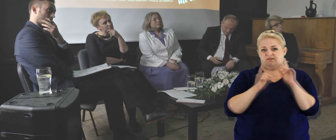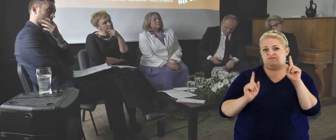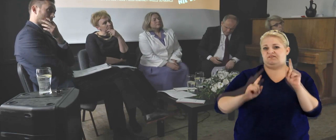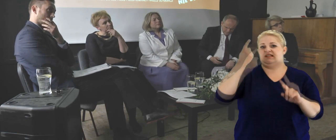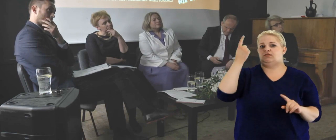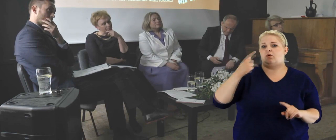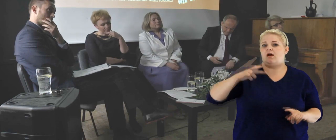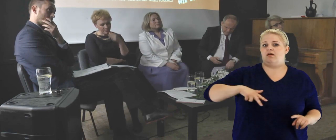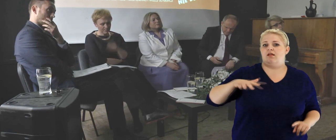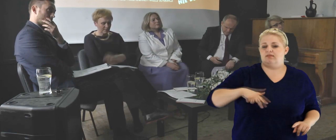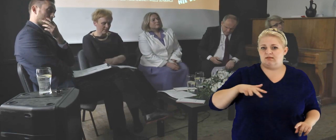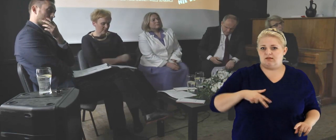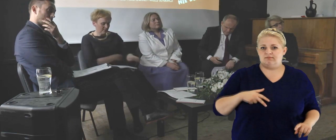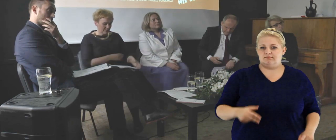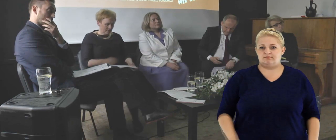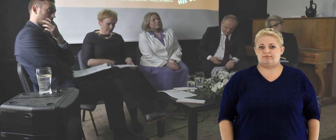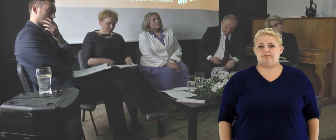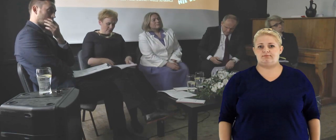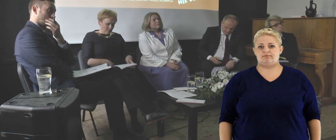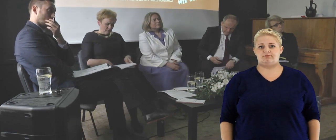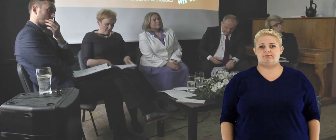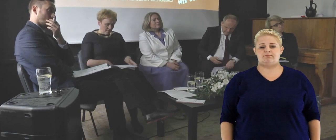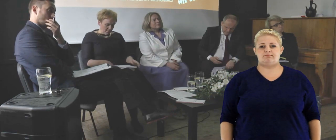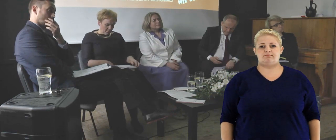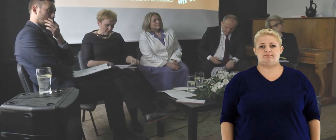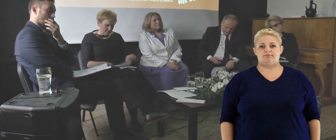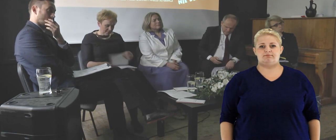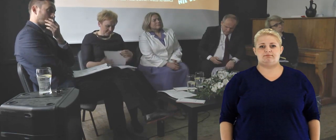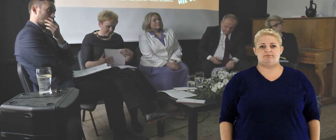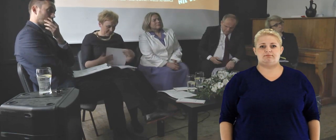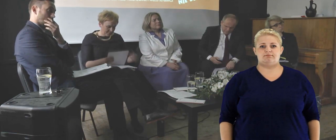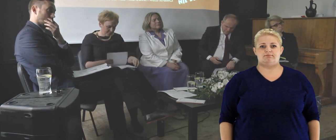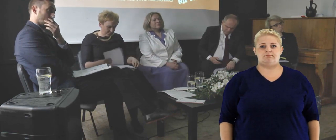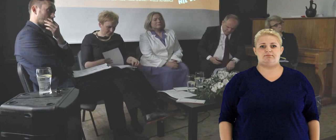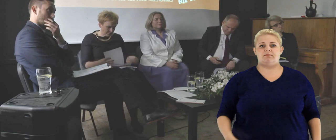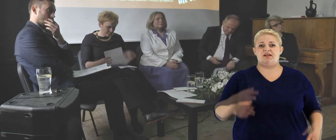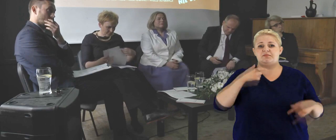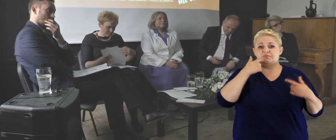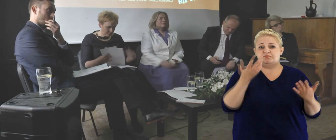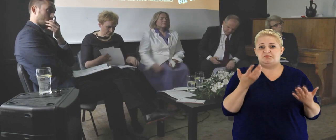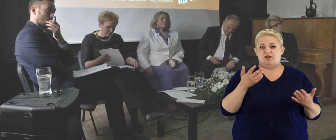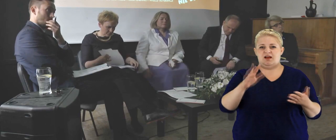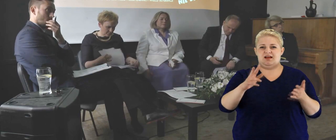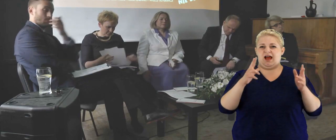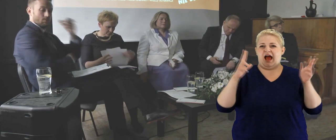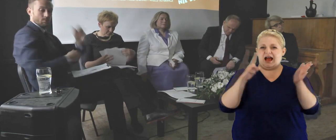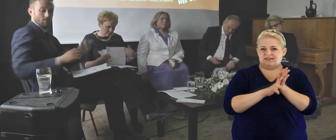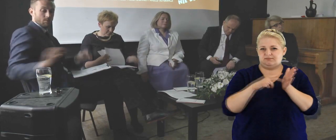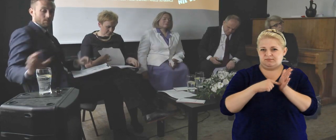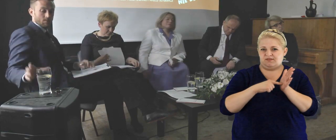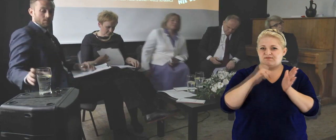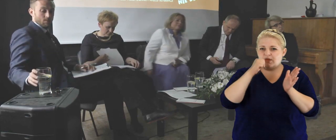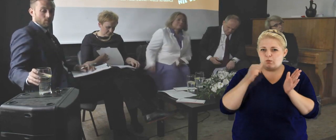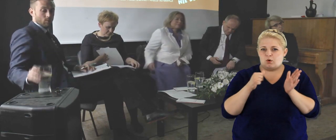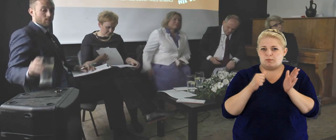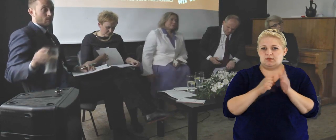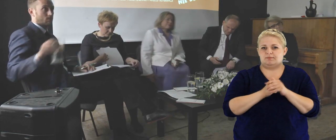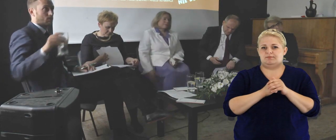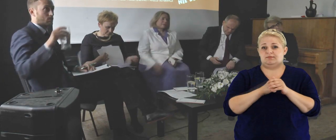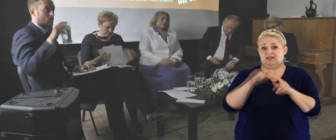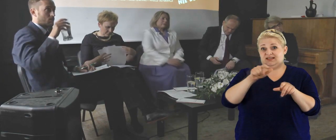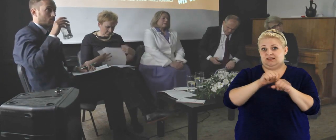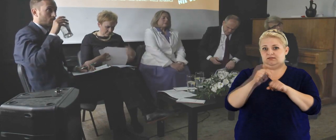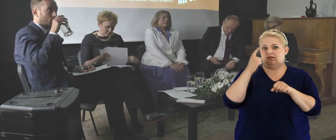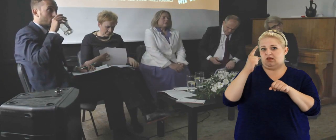jak, jaka jest wysoka renta, powiedzmy legislacyjna